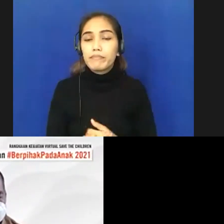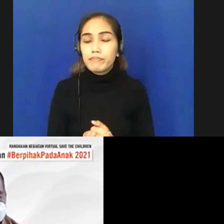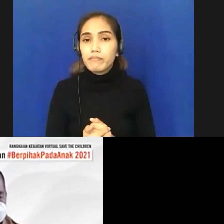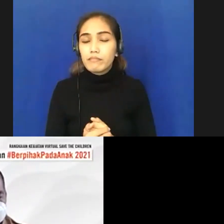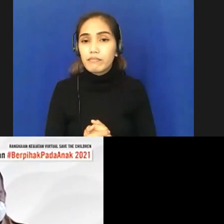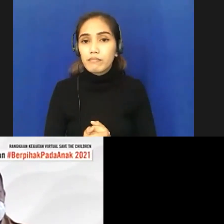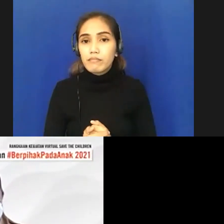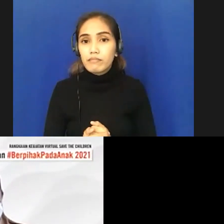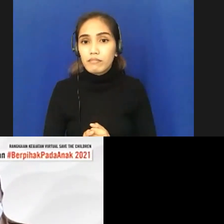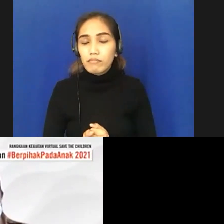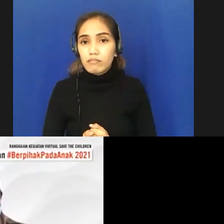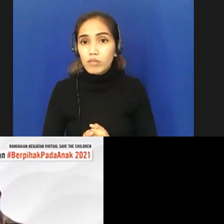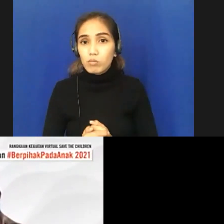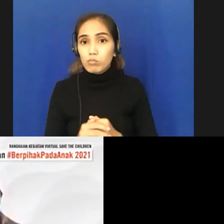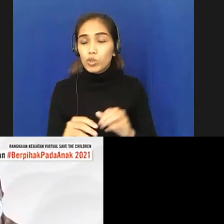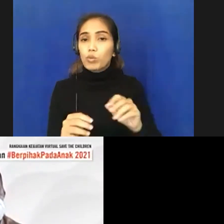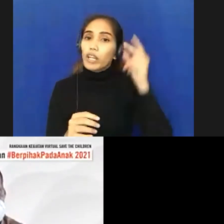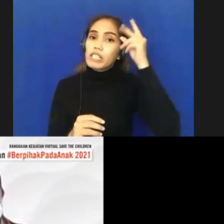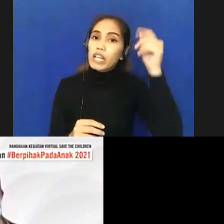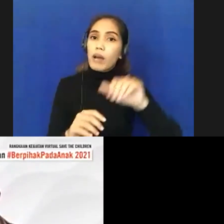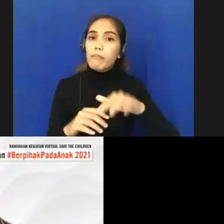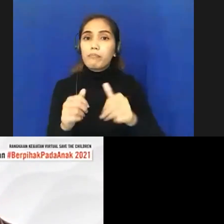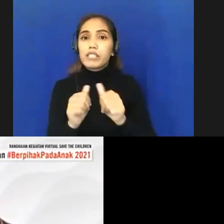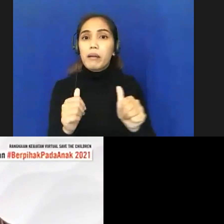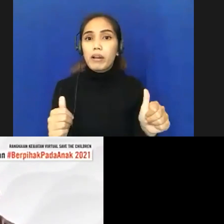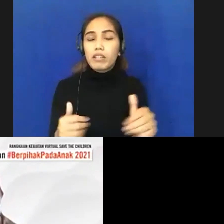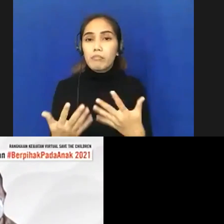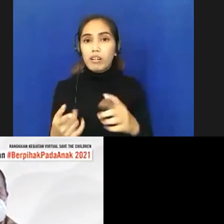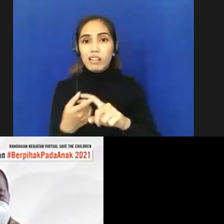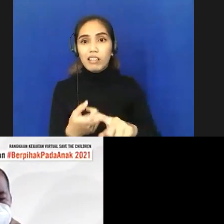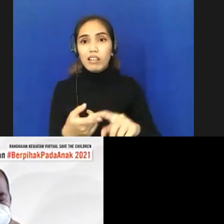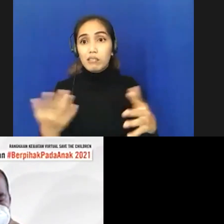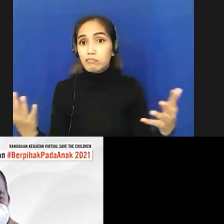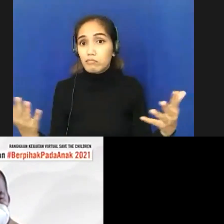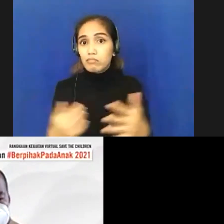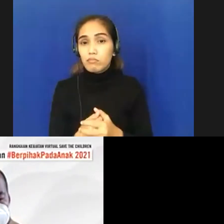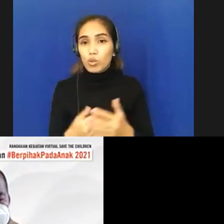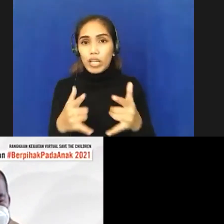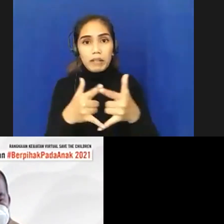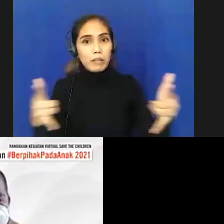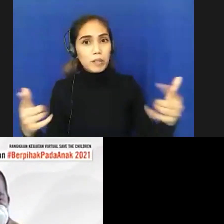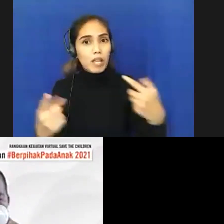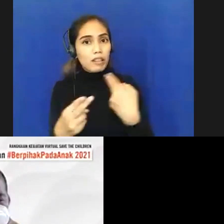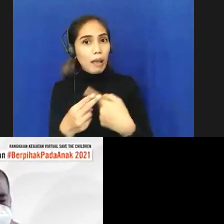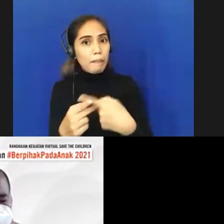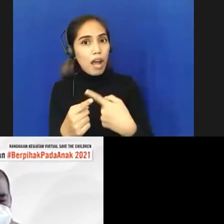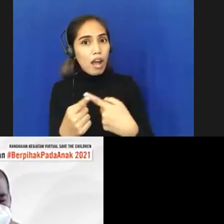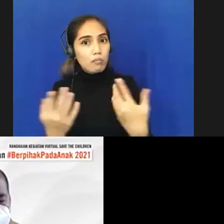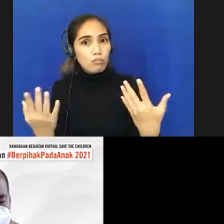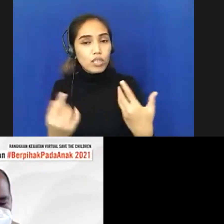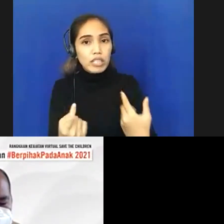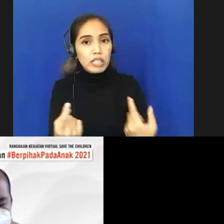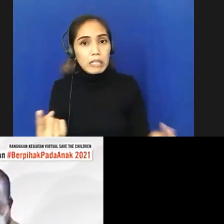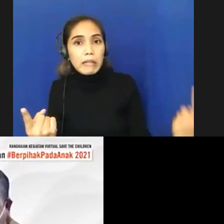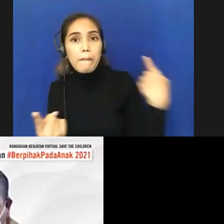dari segi persiapan perencanaan seperti itu mungkin ada kaitannya kah apabila diperpanjang PPKM ini baik